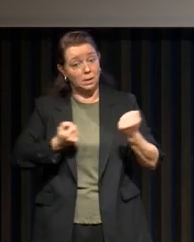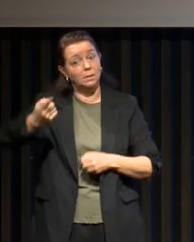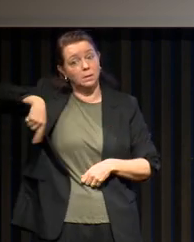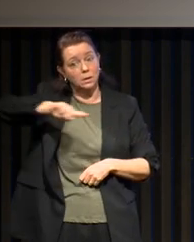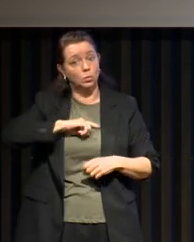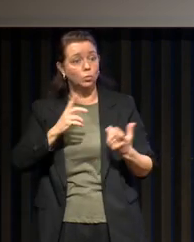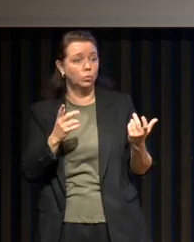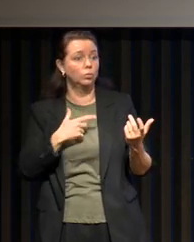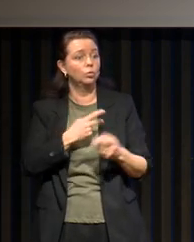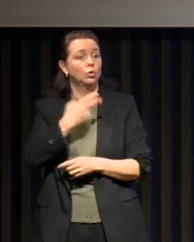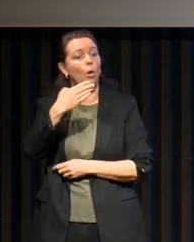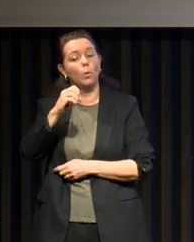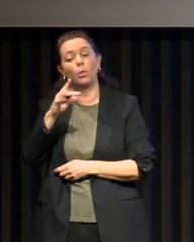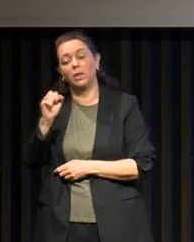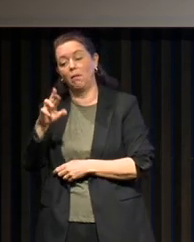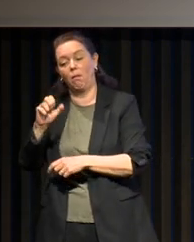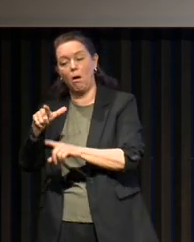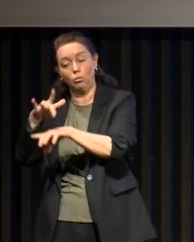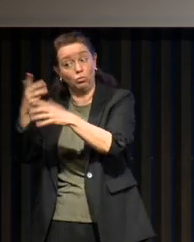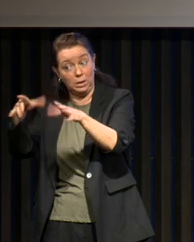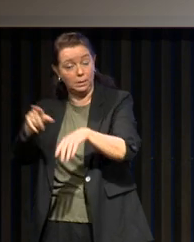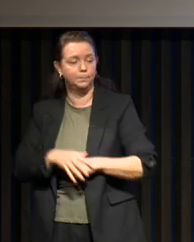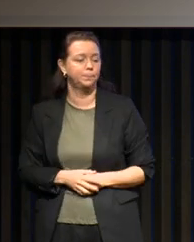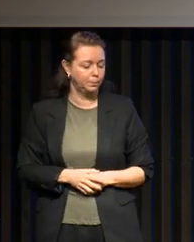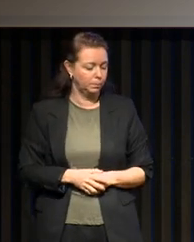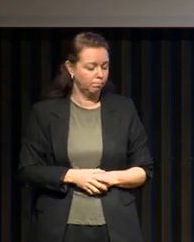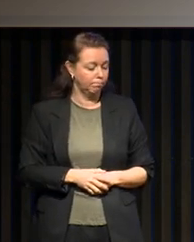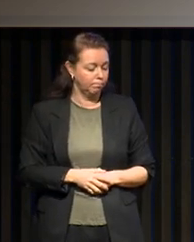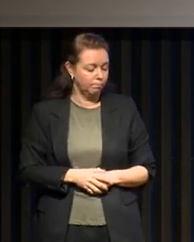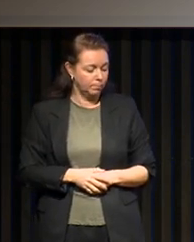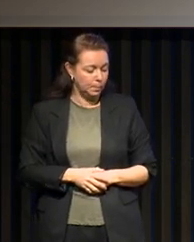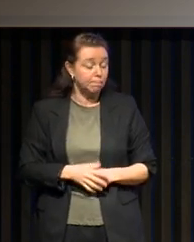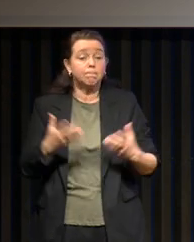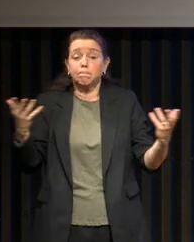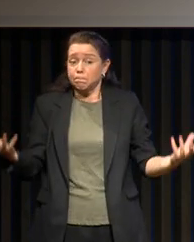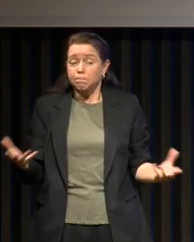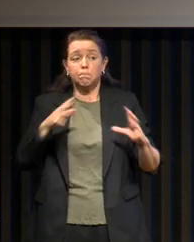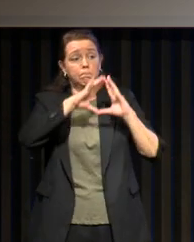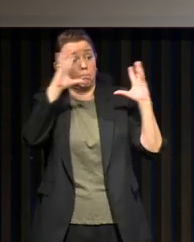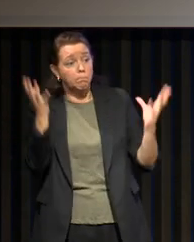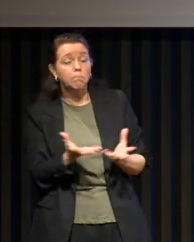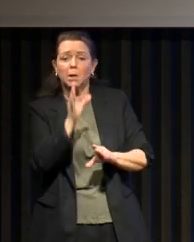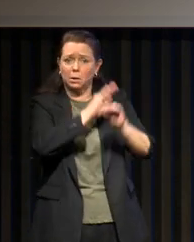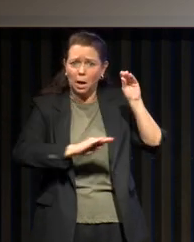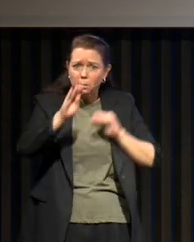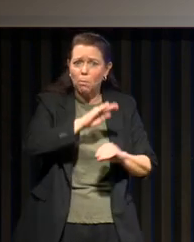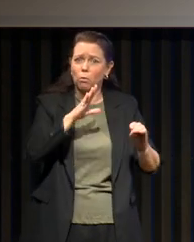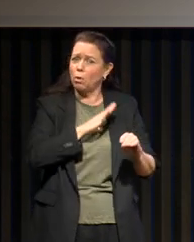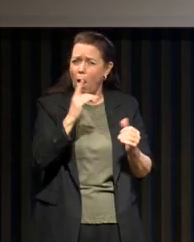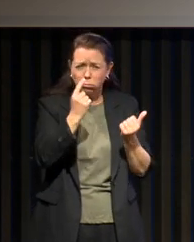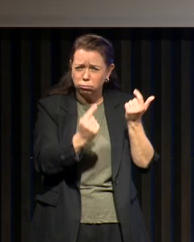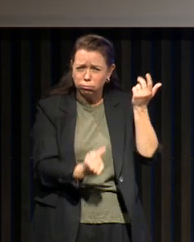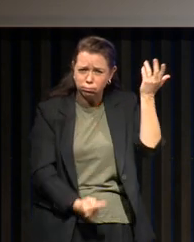avec le docteur Monterolle notamment. Alors, vous voyez de tout ça qu'il y a beaucoup de traitements et qu'une question se pose.